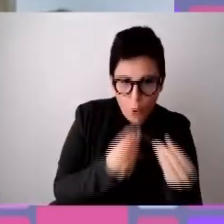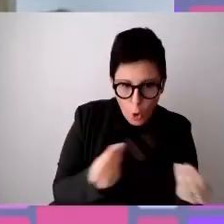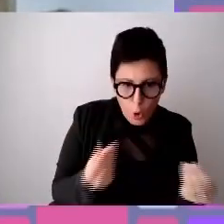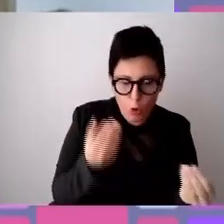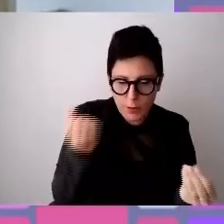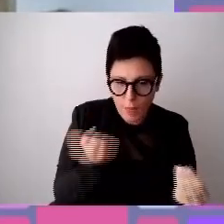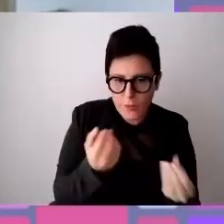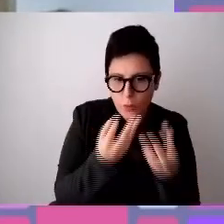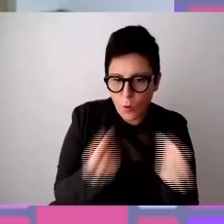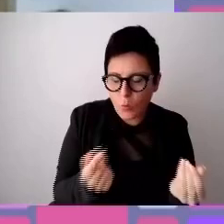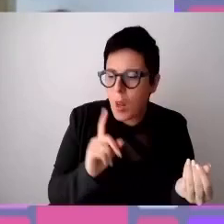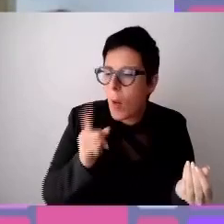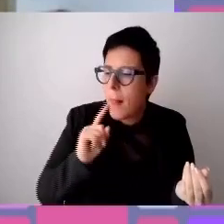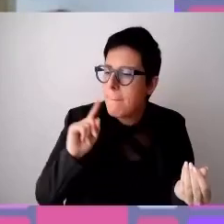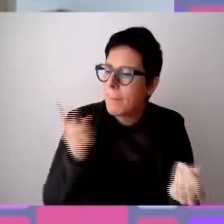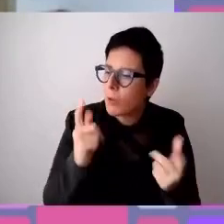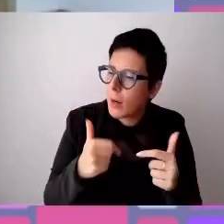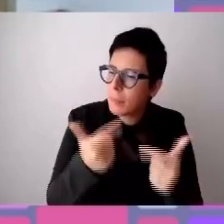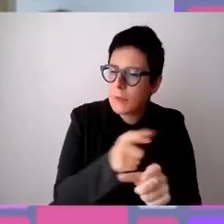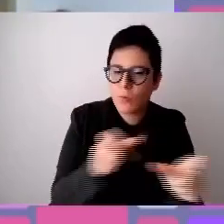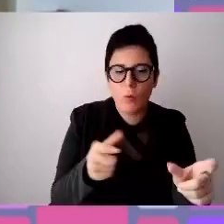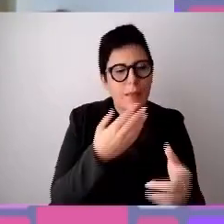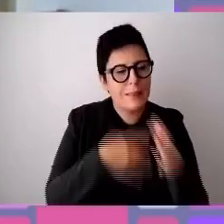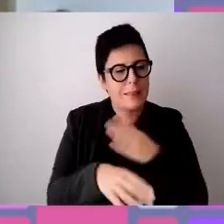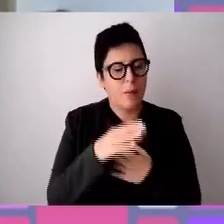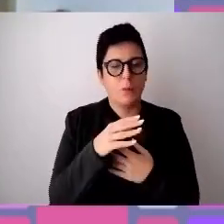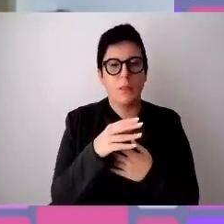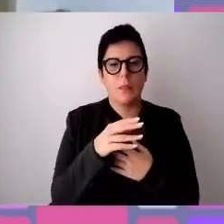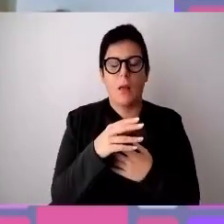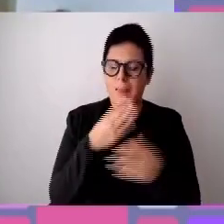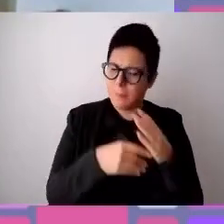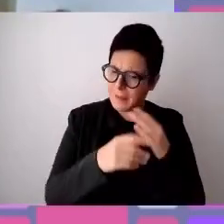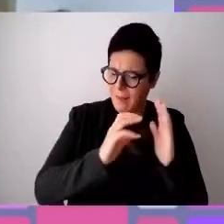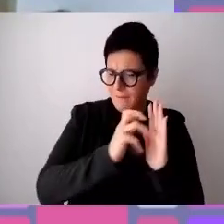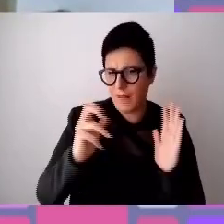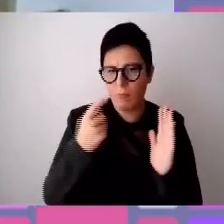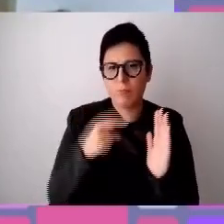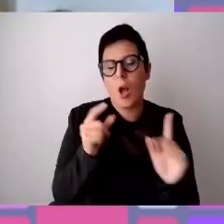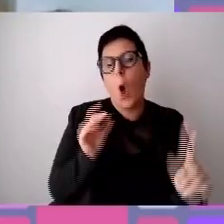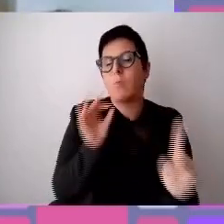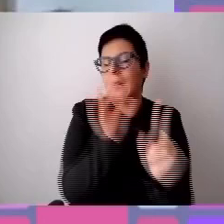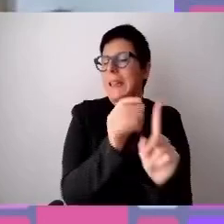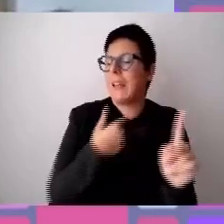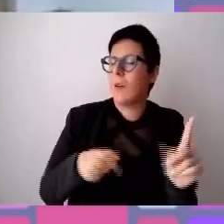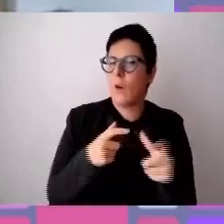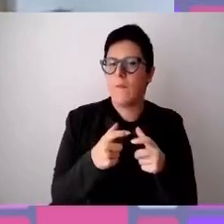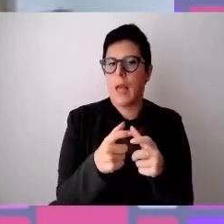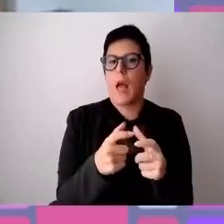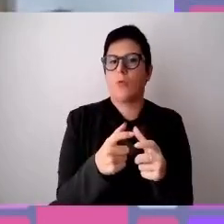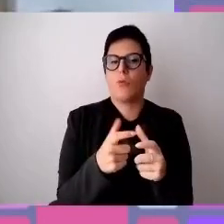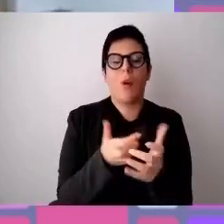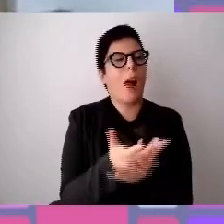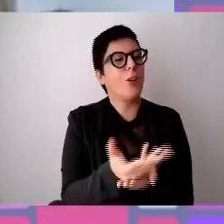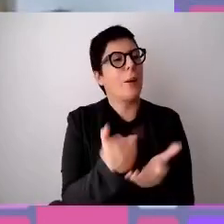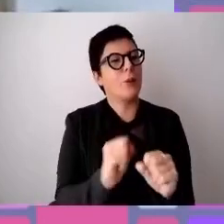migliorare la vita di disabilità anche di diversa natura. Questo è un po' l'obiettivo del nostro viaggio, quindi raccontare le possibilità che si può